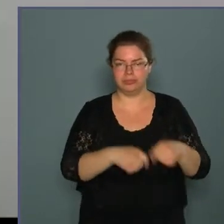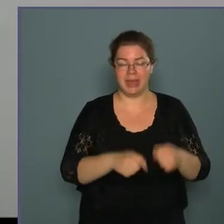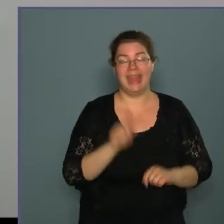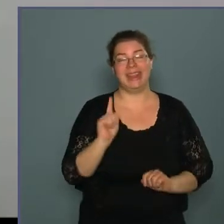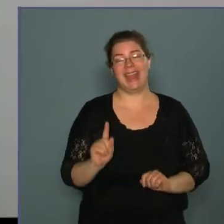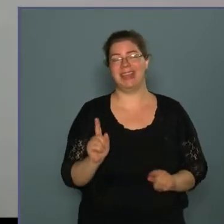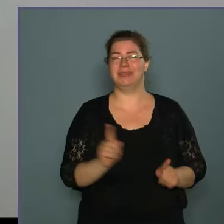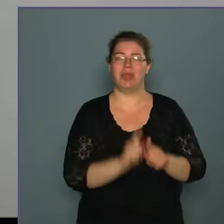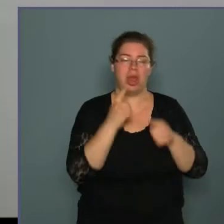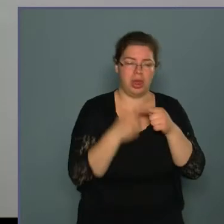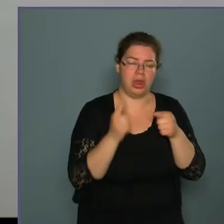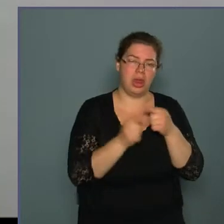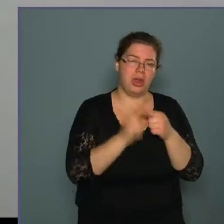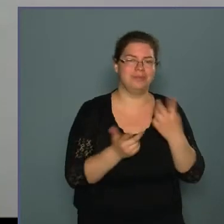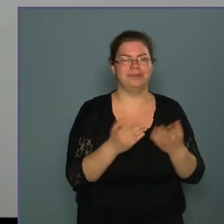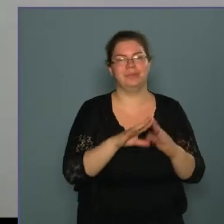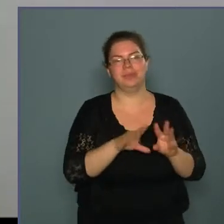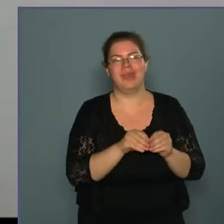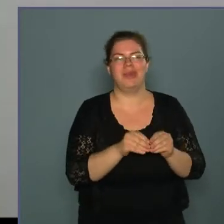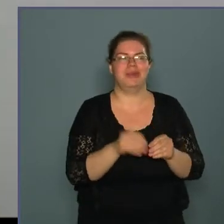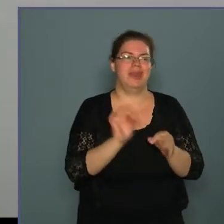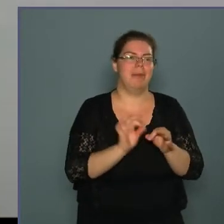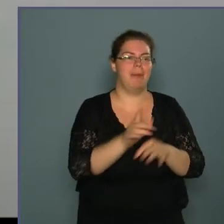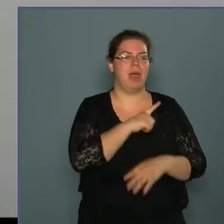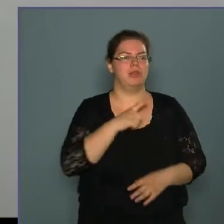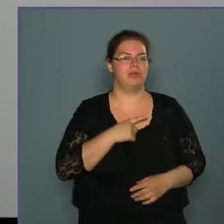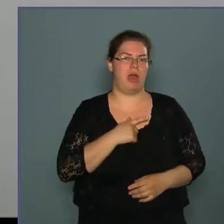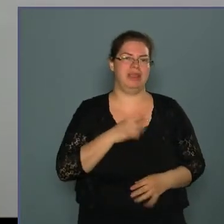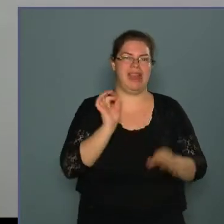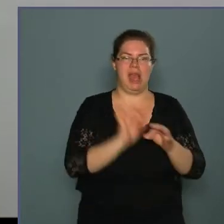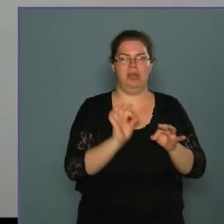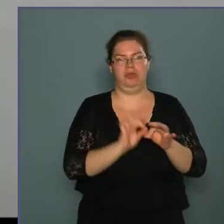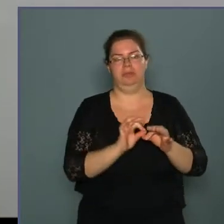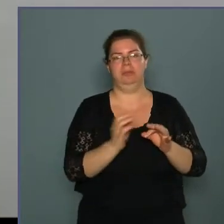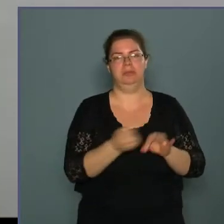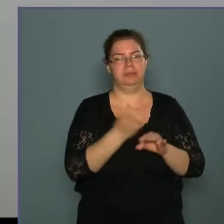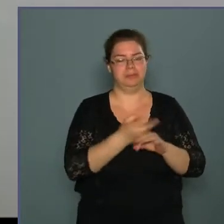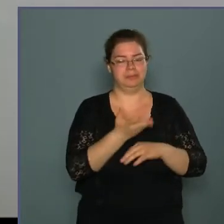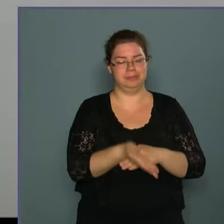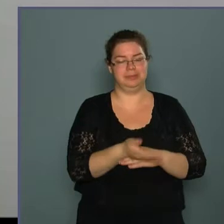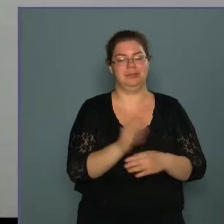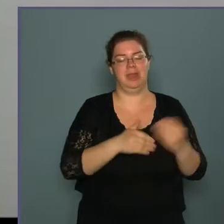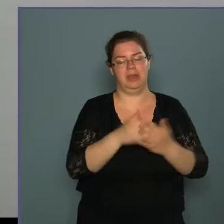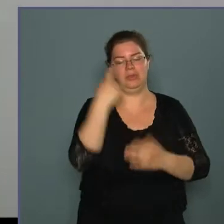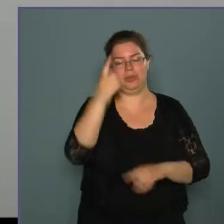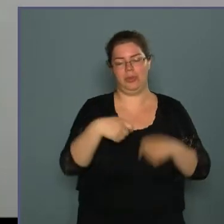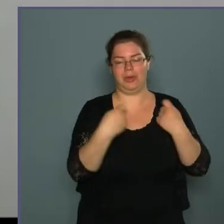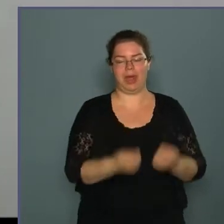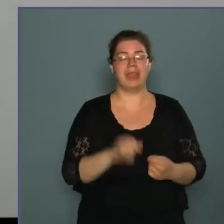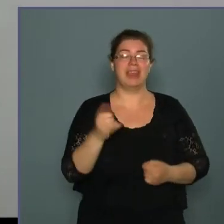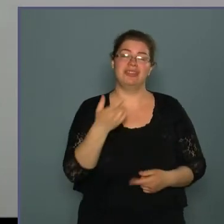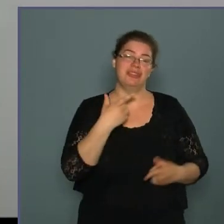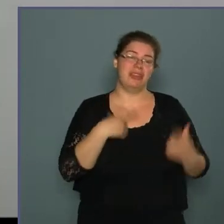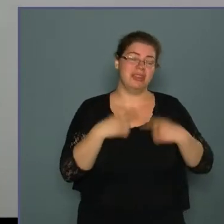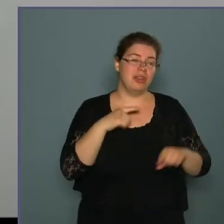ezek annyira parányi összegek, hogy tényleg éppen, hogy csak ilyen eseti tüneti kezelést tudunk nyújtani. És hát